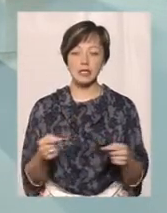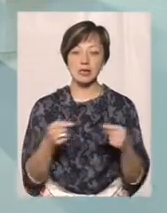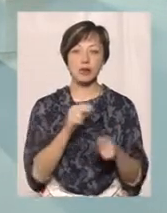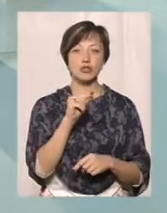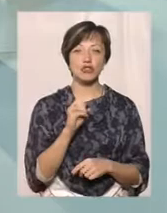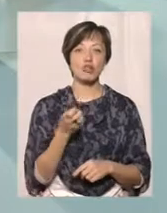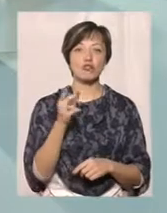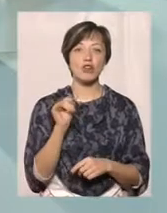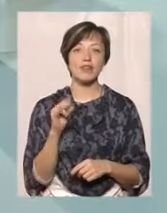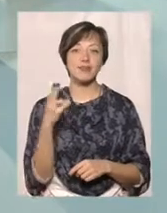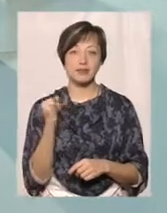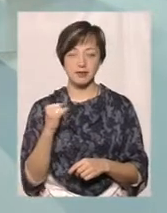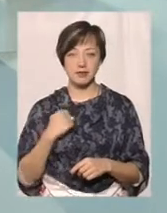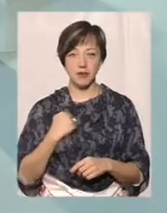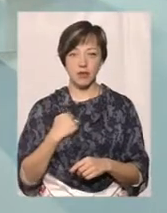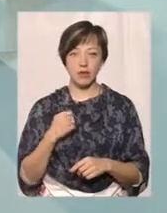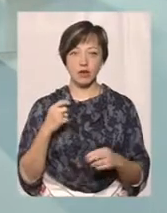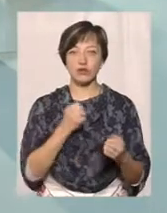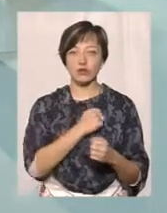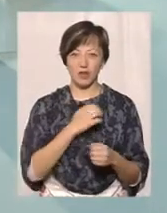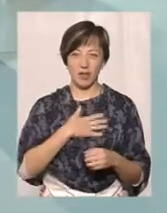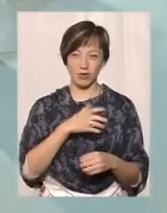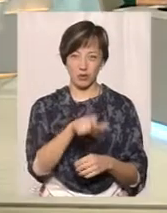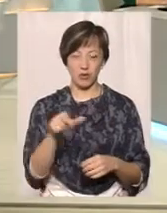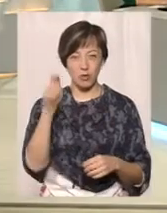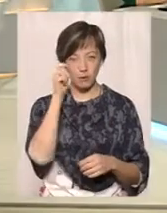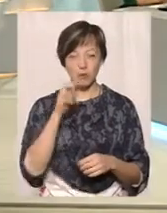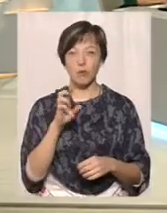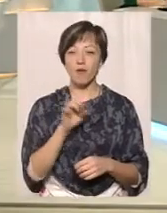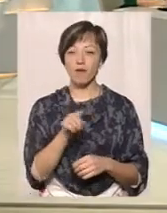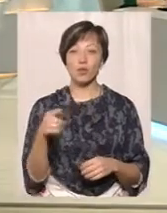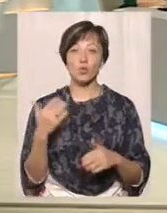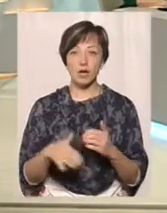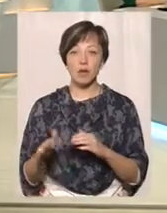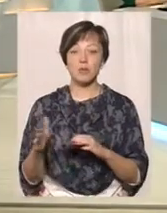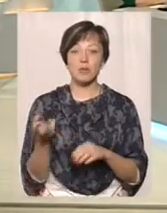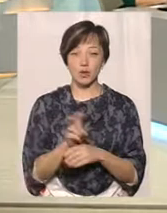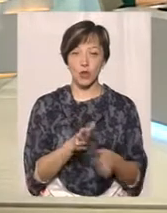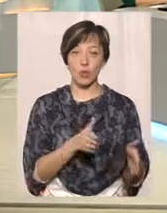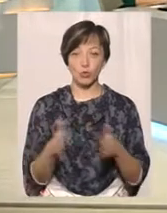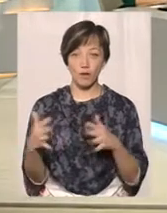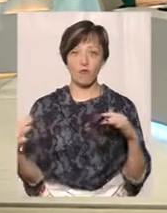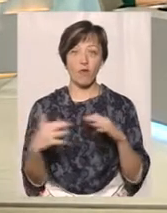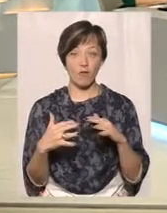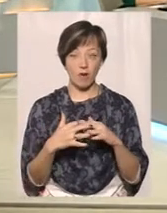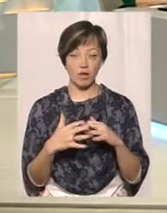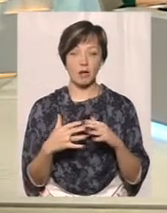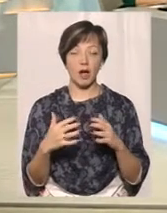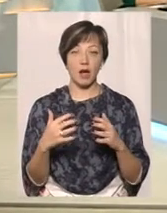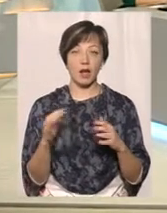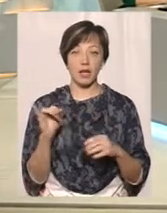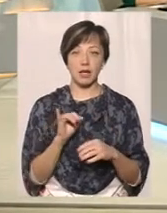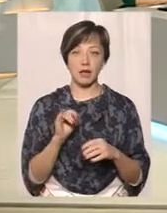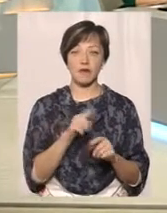чеченці. Вони шкодували наших воїнів, тому що вони вже прийшли готові воювати, чеченці.